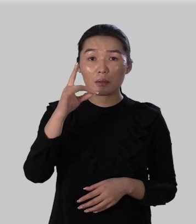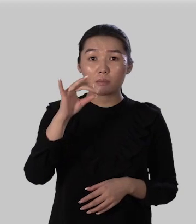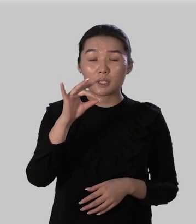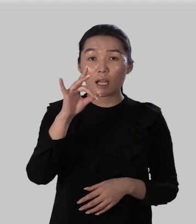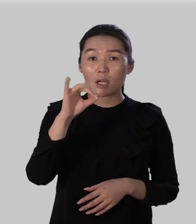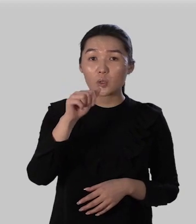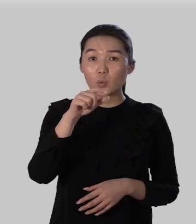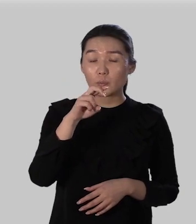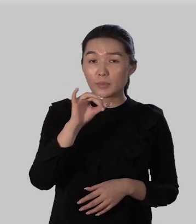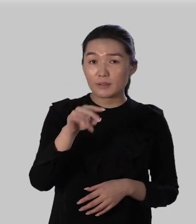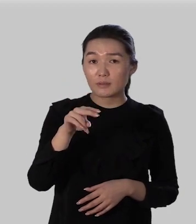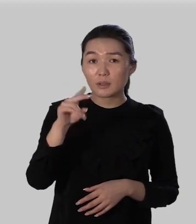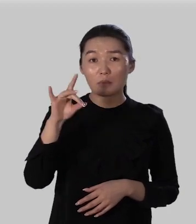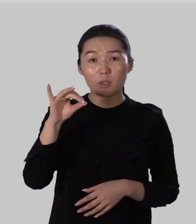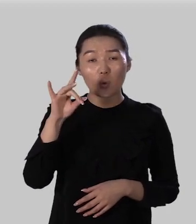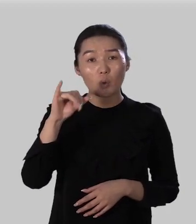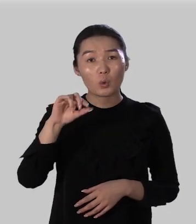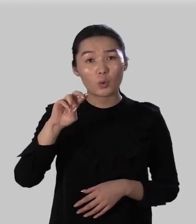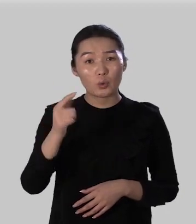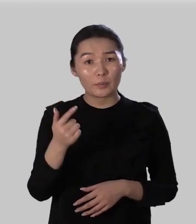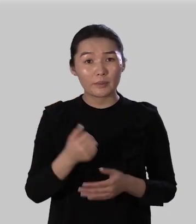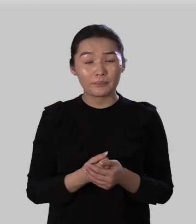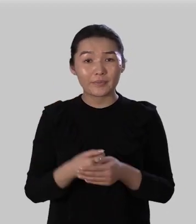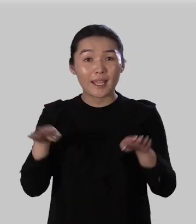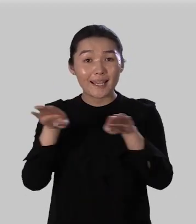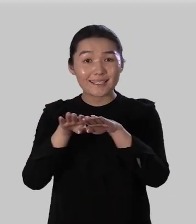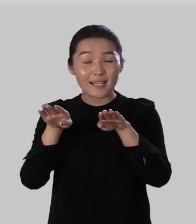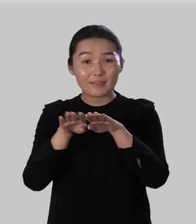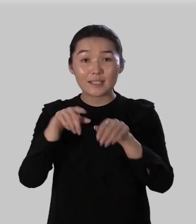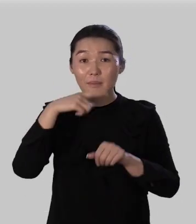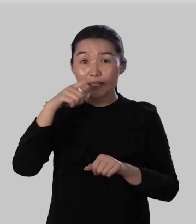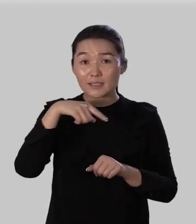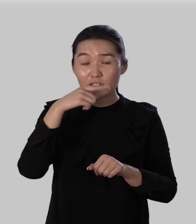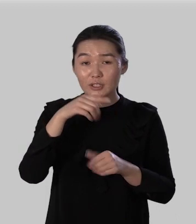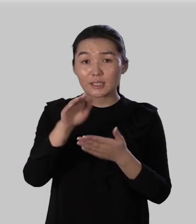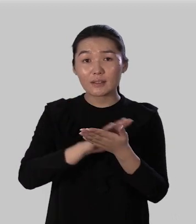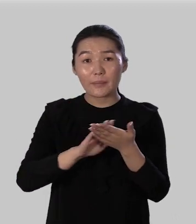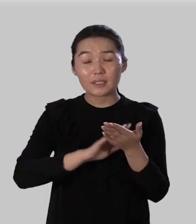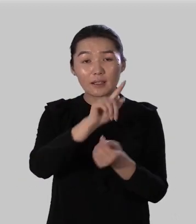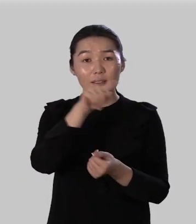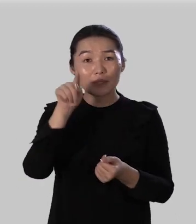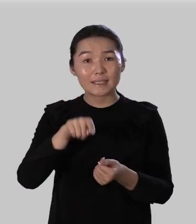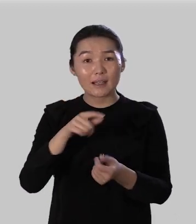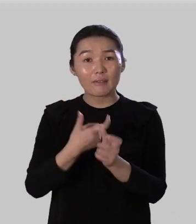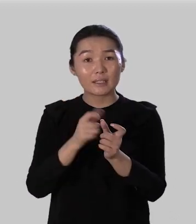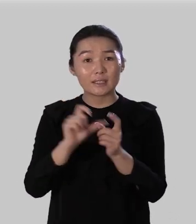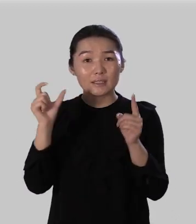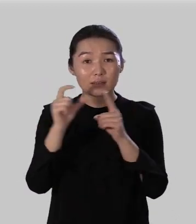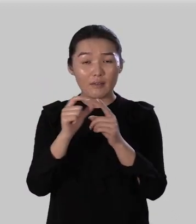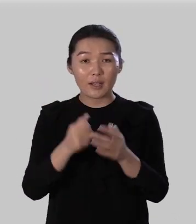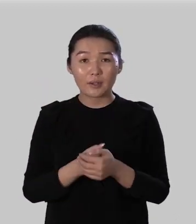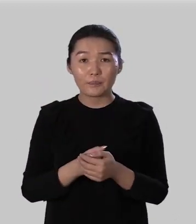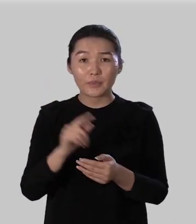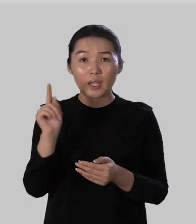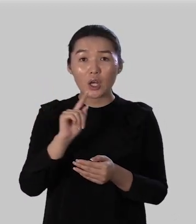прорубил прорубь сравните произношение и написание приставок в этих словах